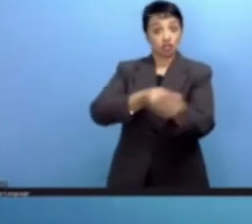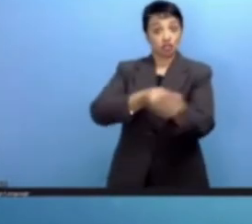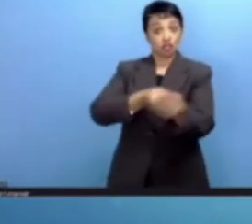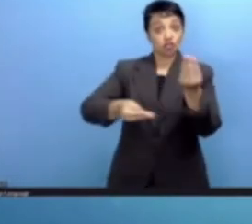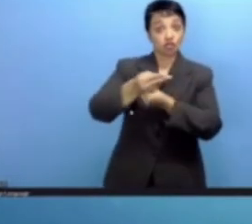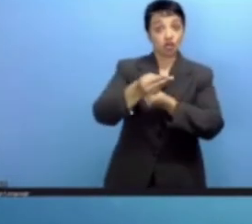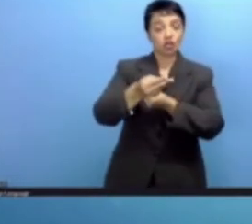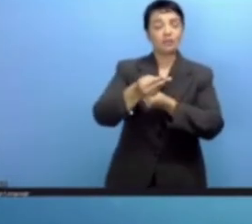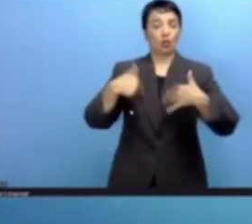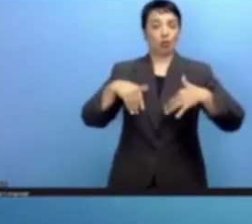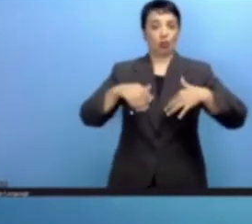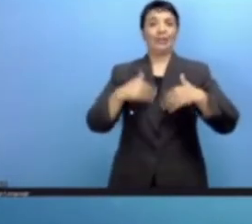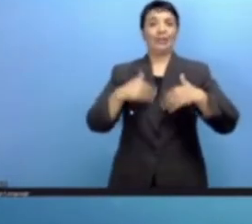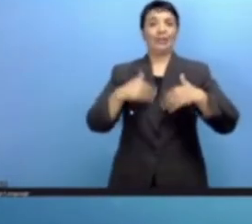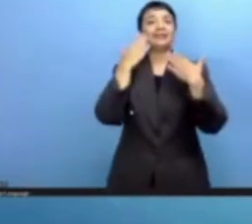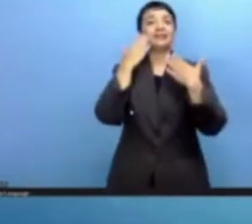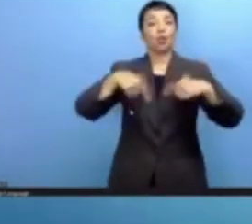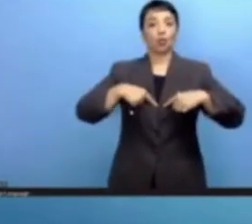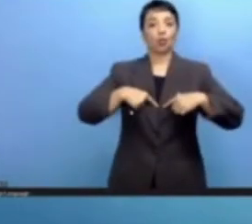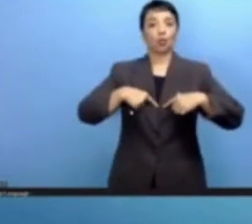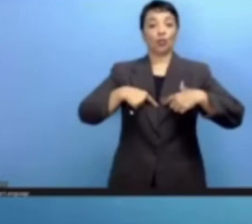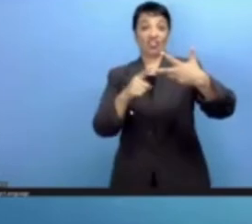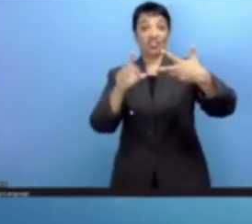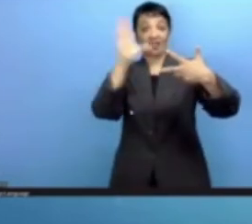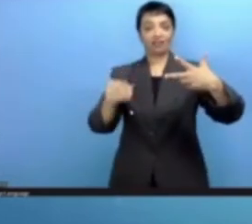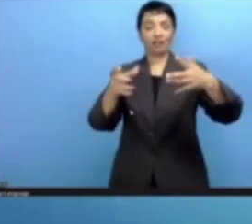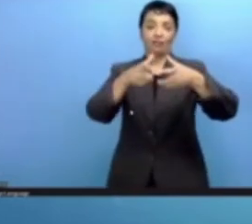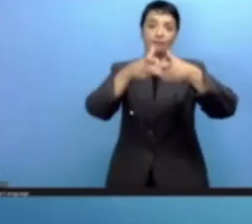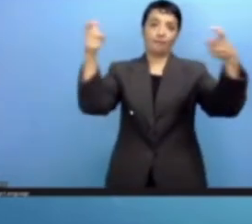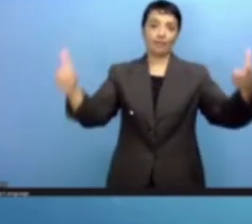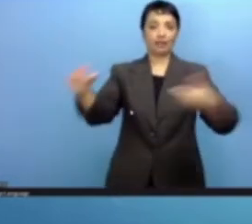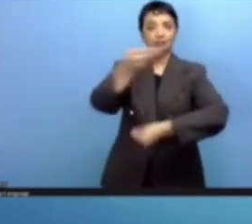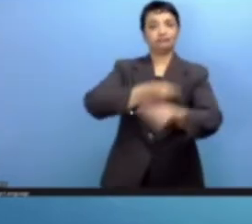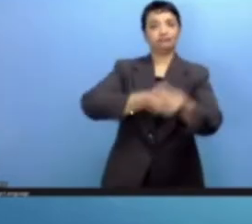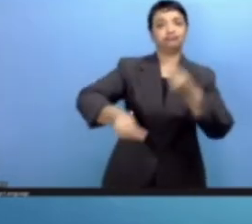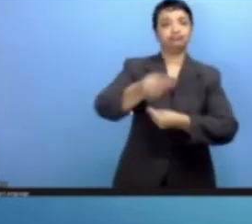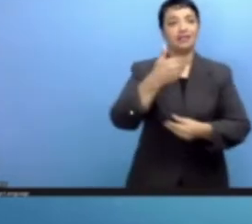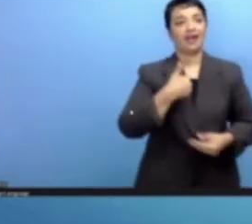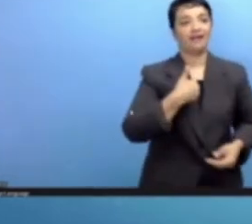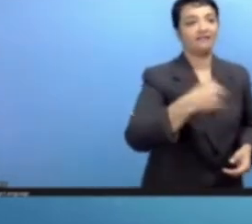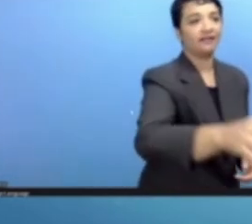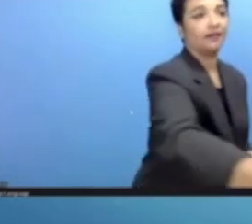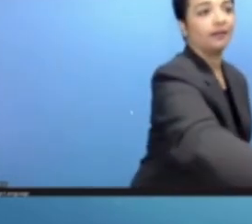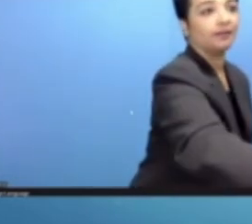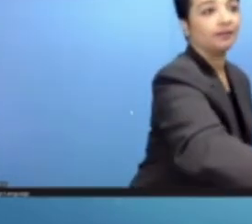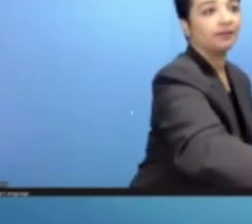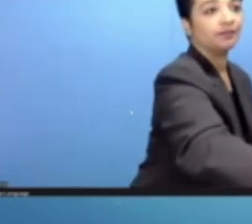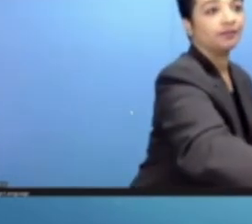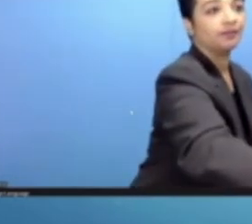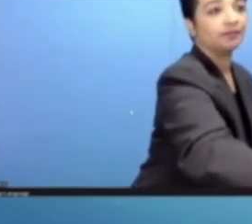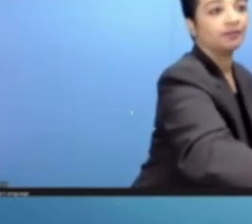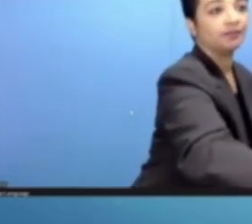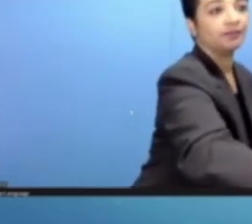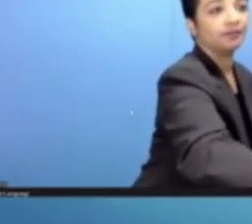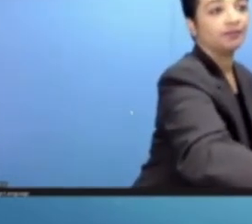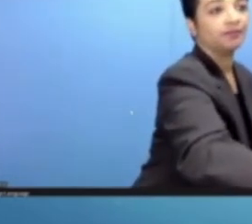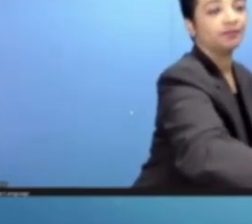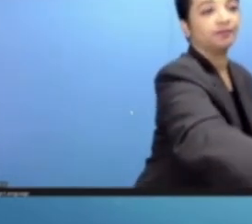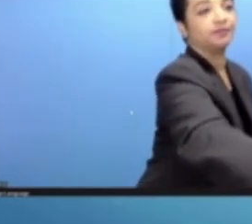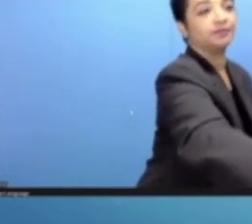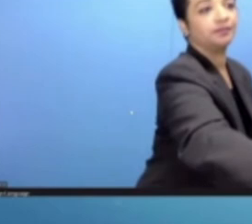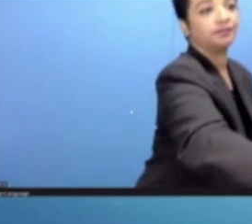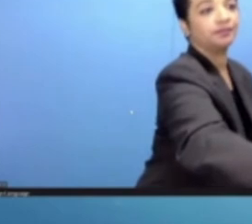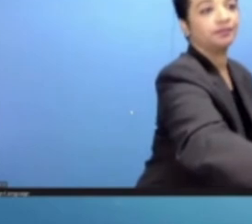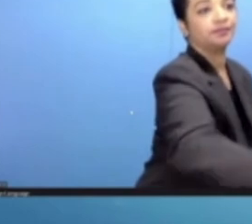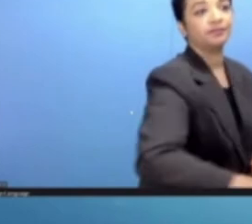المناخ واقتصادنا على الرغم من ذلك هو الثالث على مستوى منطقة أفريقيا ما وراء